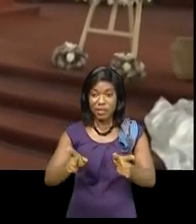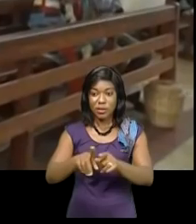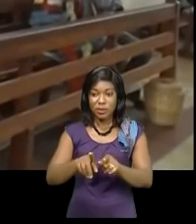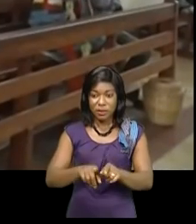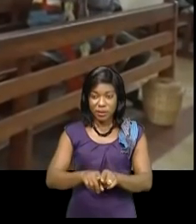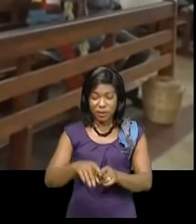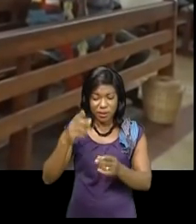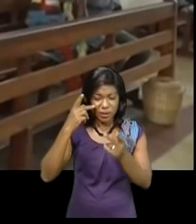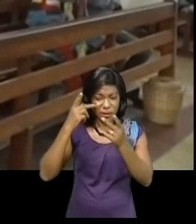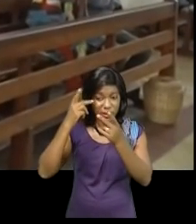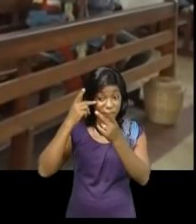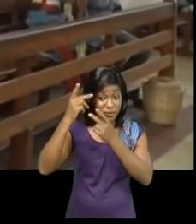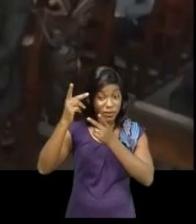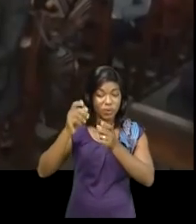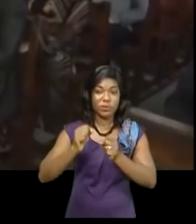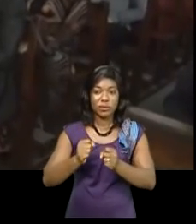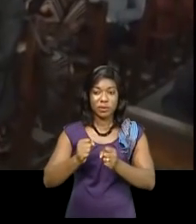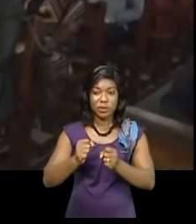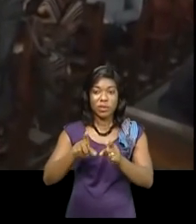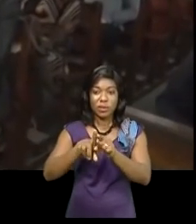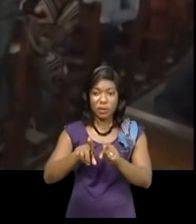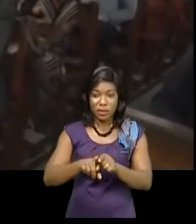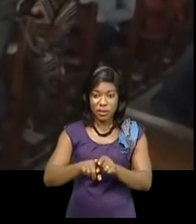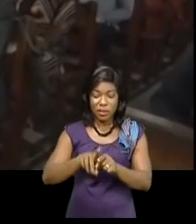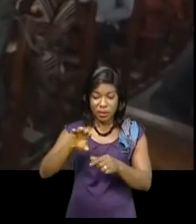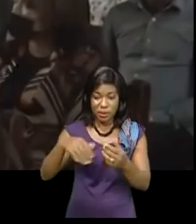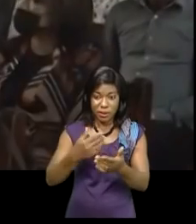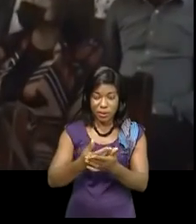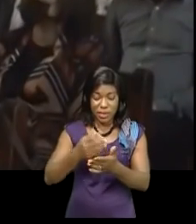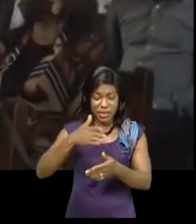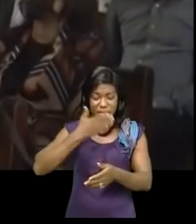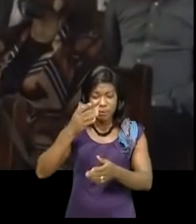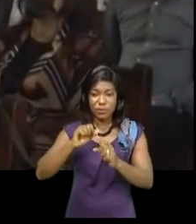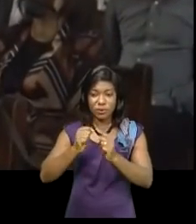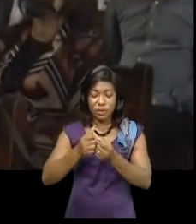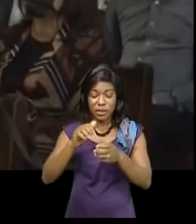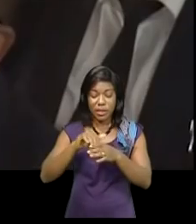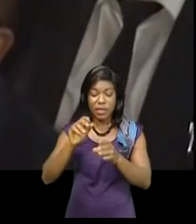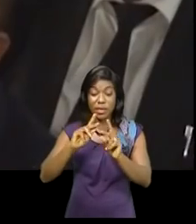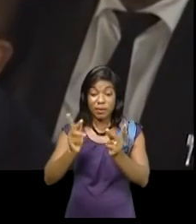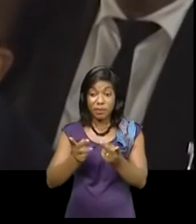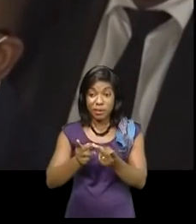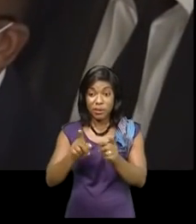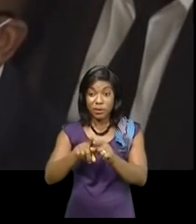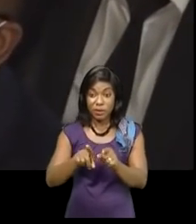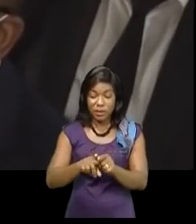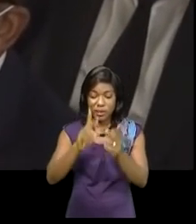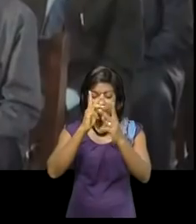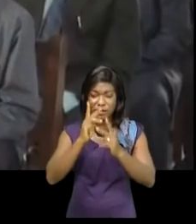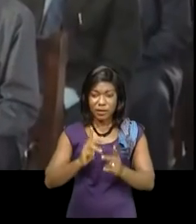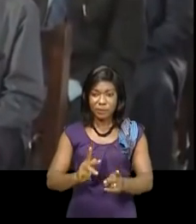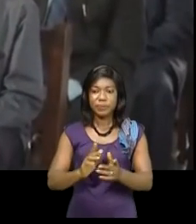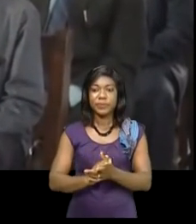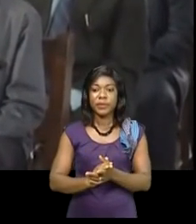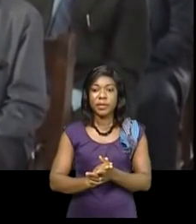systématiquement. Il était un pacifiste, a réavivé l'esprit socialiste dans le parti. Il a fait l'ancrage de valeurs l'homobistes,